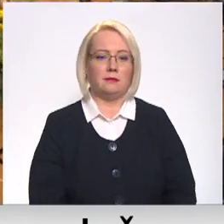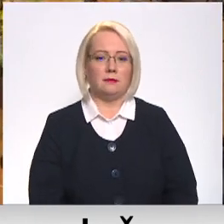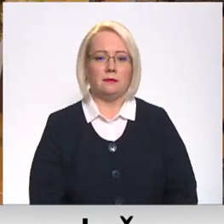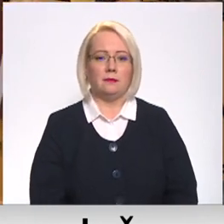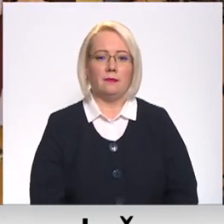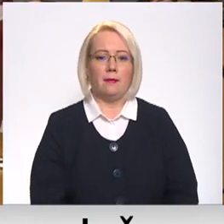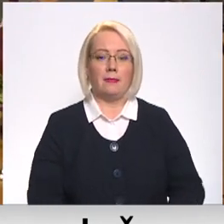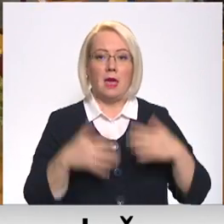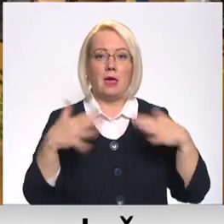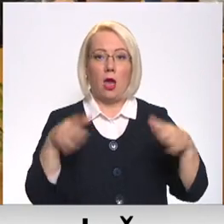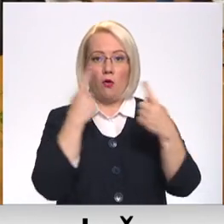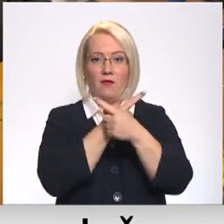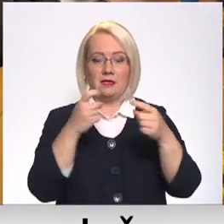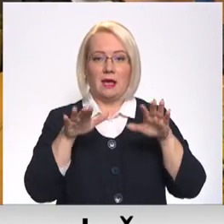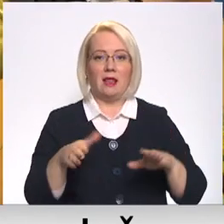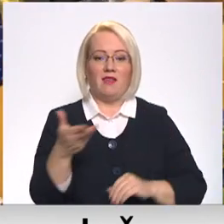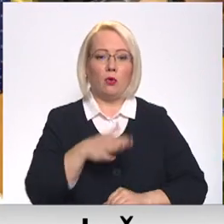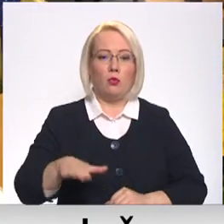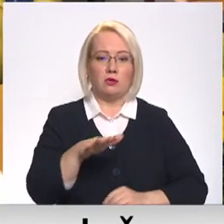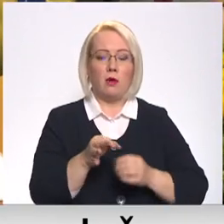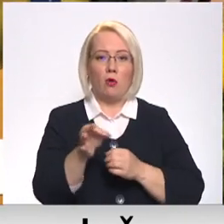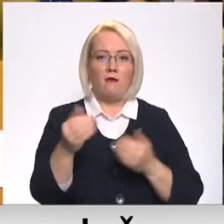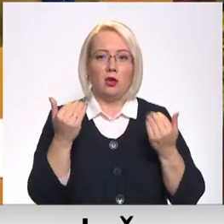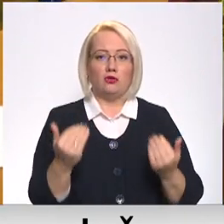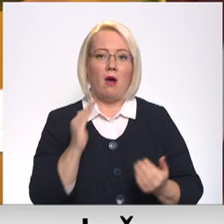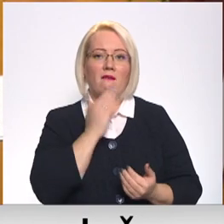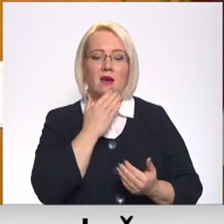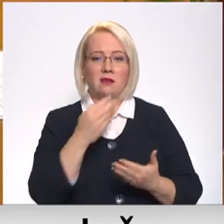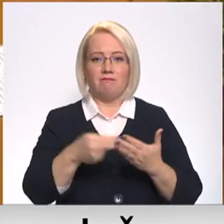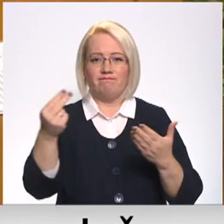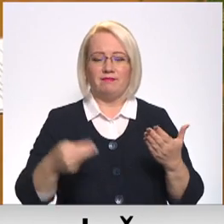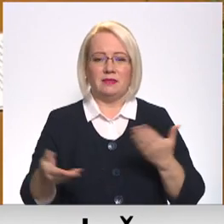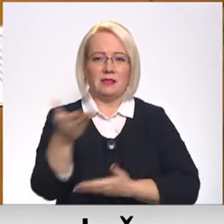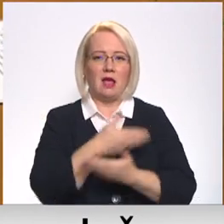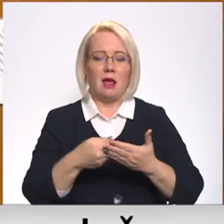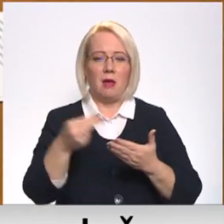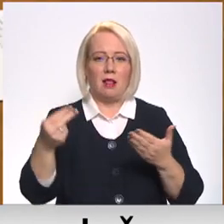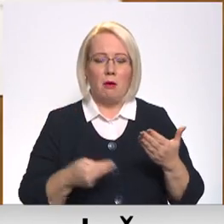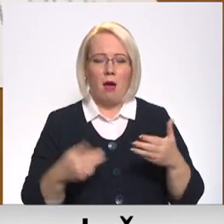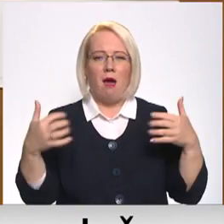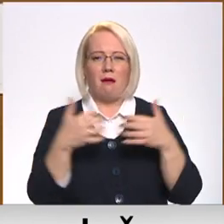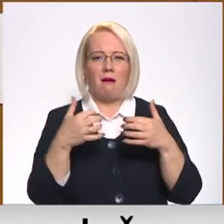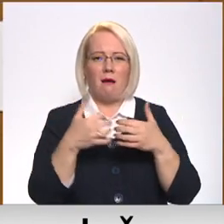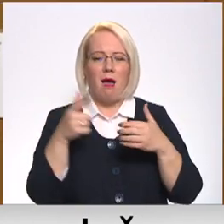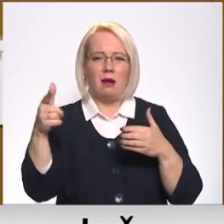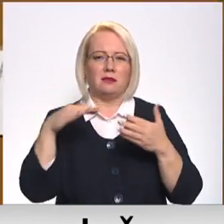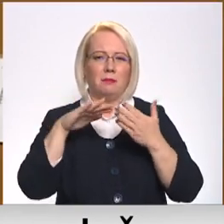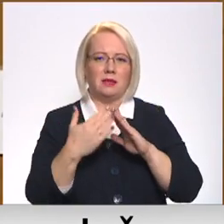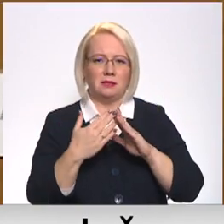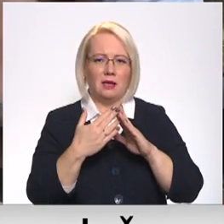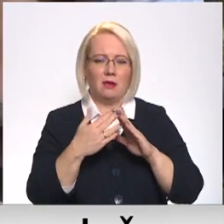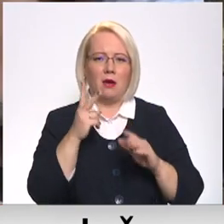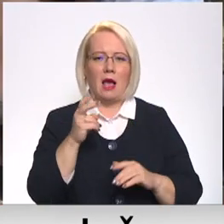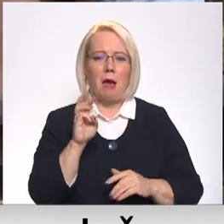Jau vēstījām, ka dienvidkurzemes novads šovasar noslēdzas sadarbības līgumu ar karas kartās Ukrainas pilsētu Kamiņa